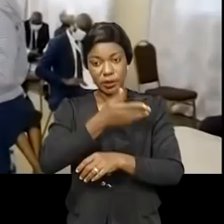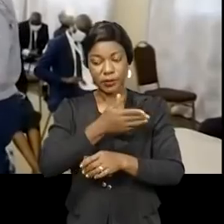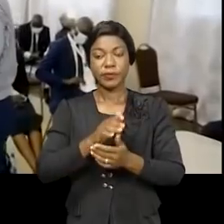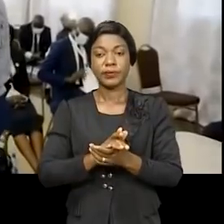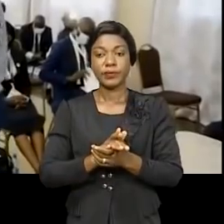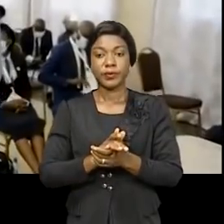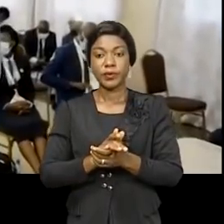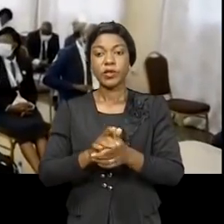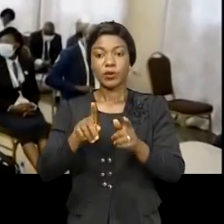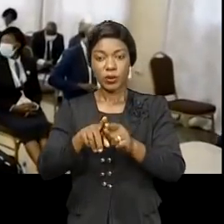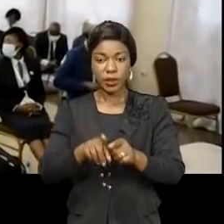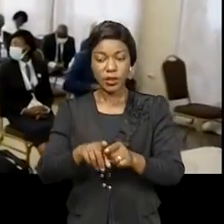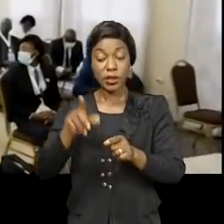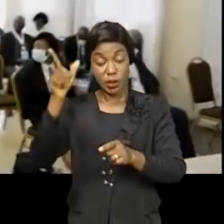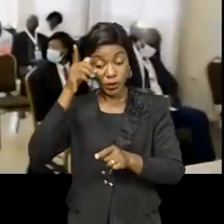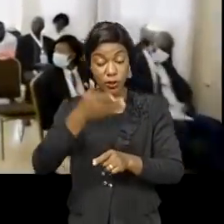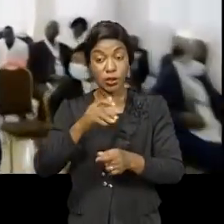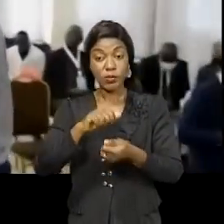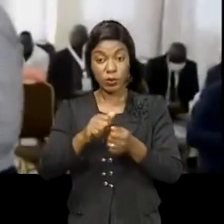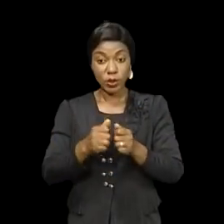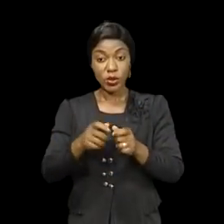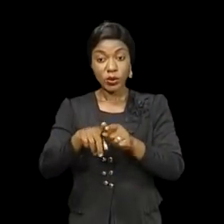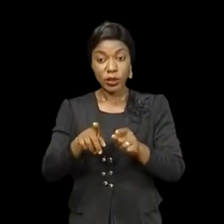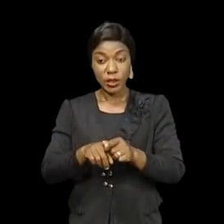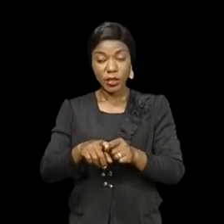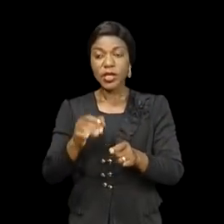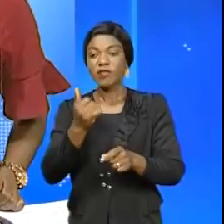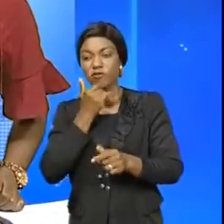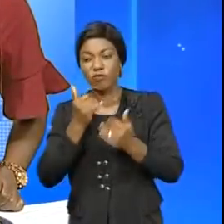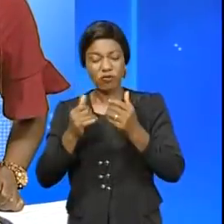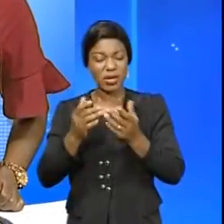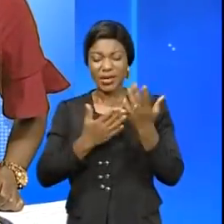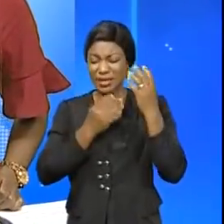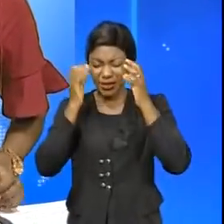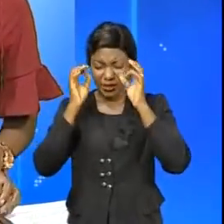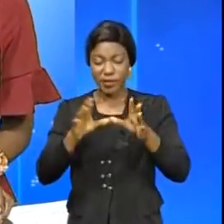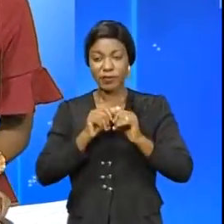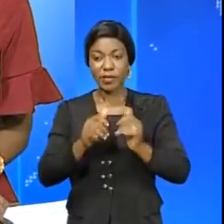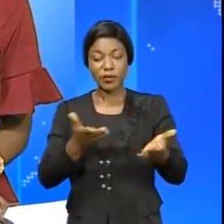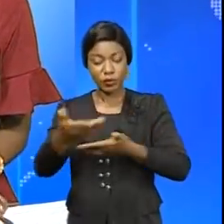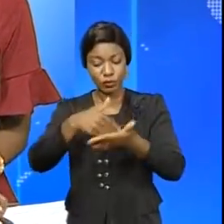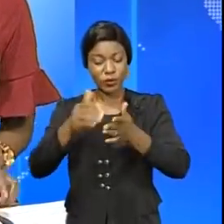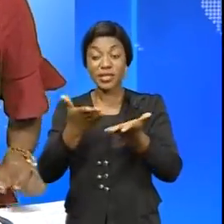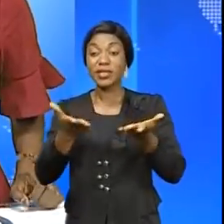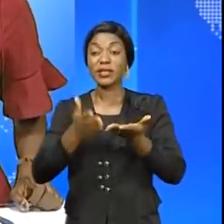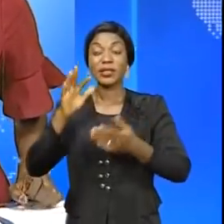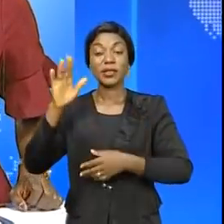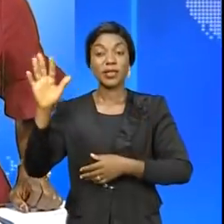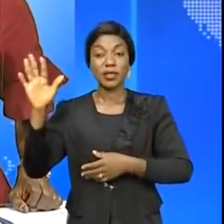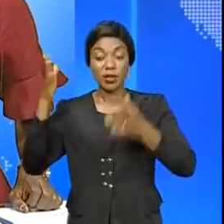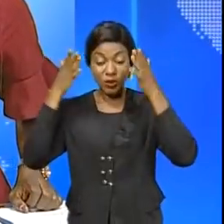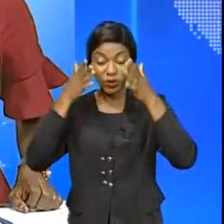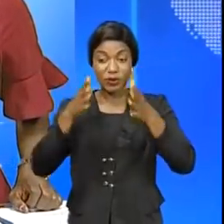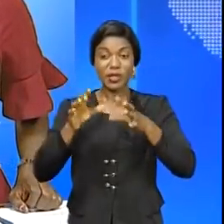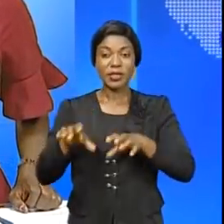... ... ... ... ... ... Retour à Kinshasa, à présent suivons les